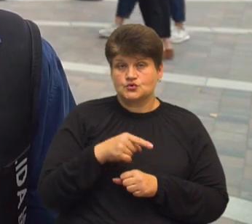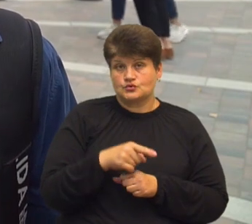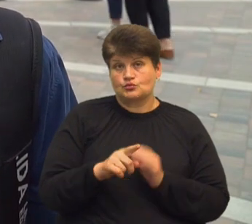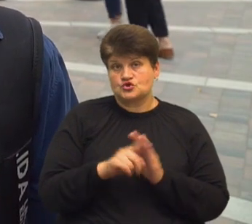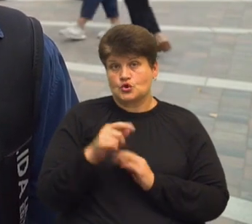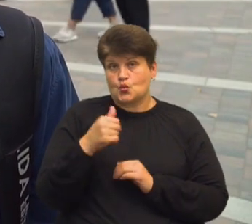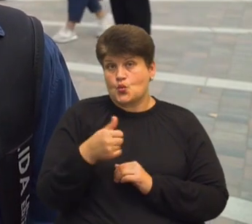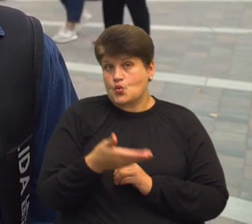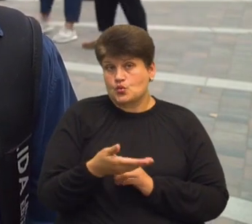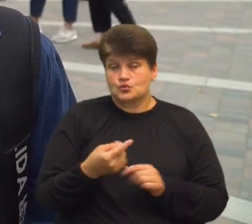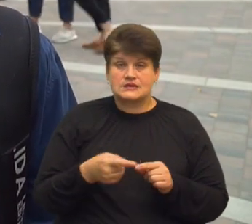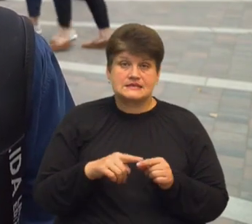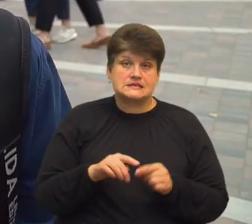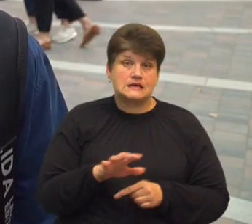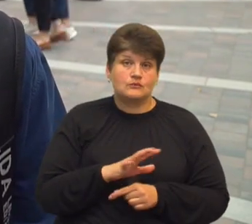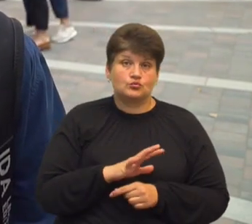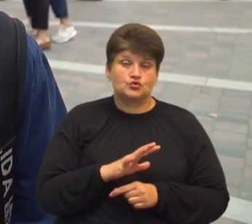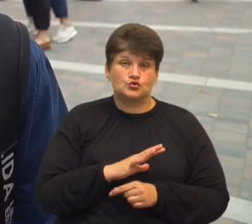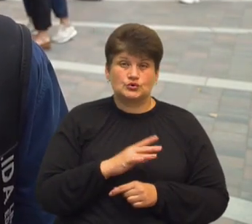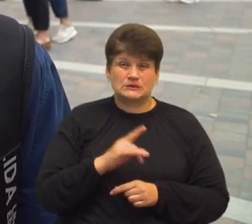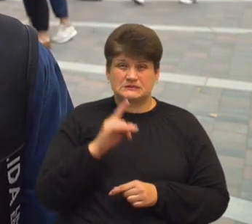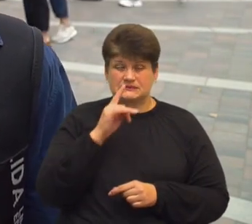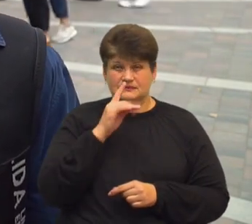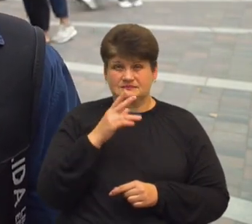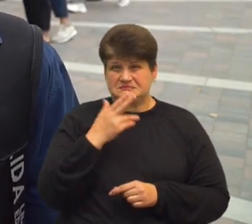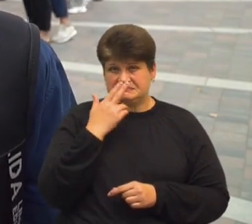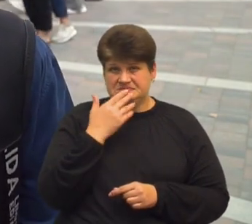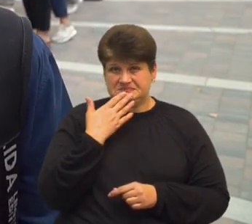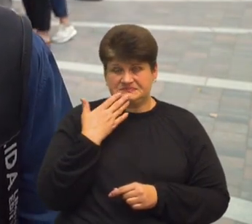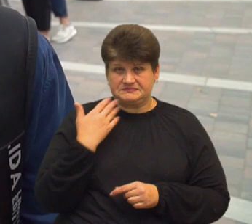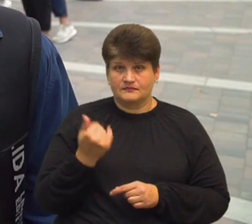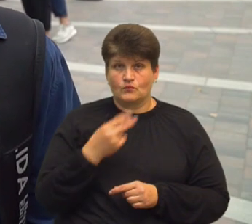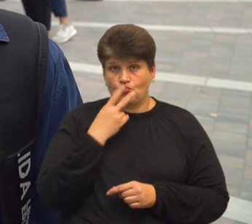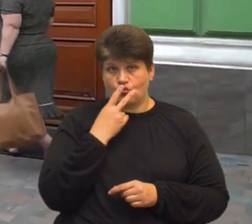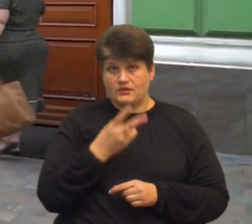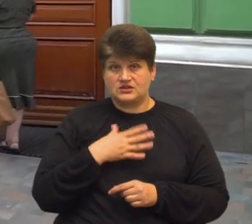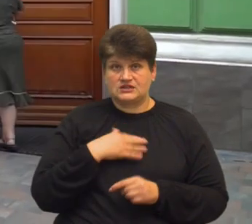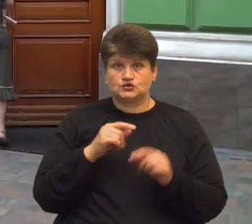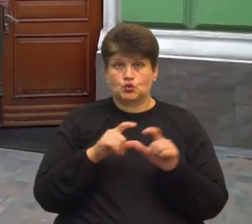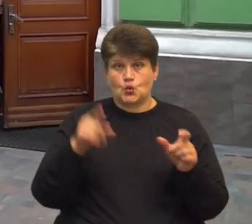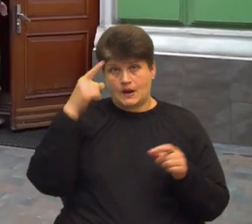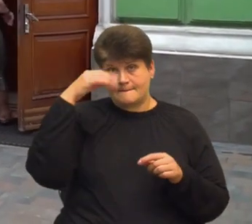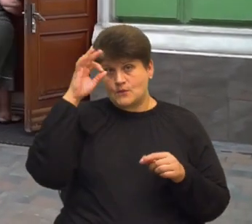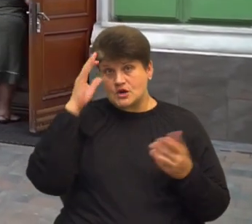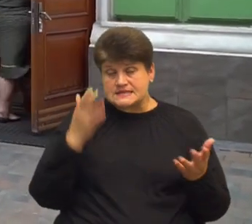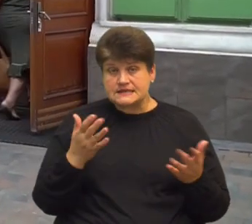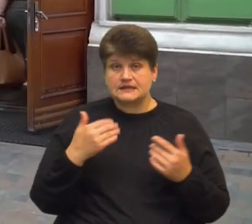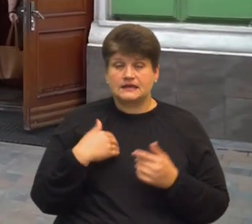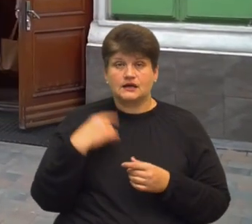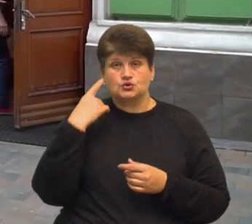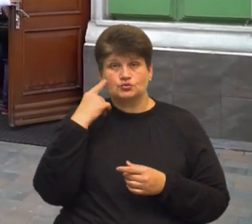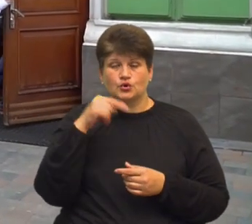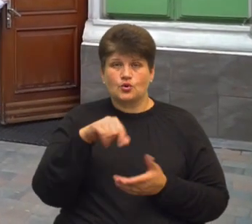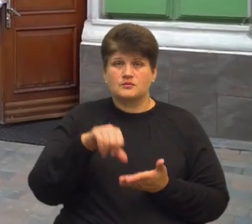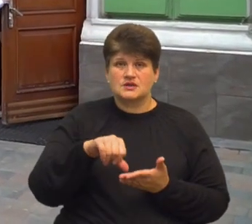року і це було незвично побачити в нашій школі поліцейську. Я думаю, його присутність дуже